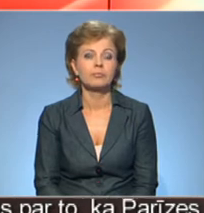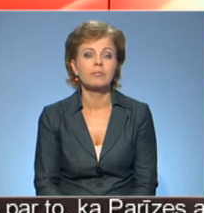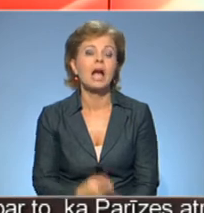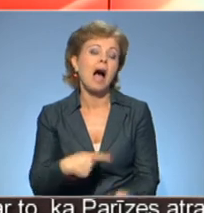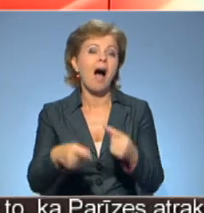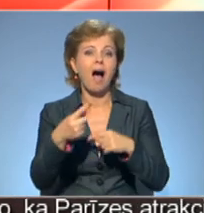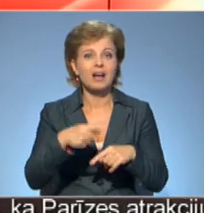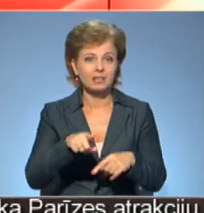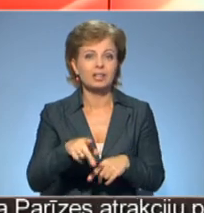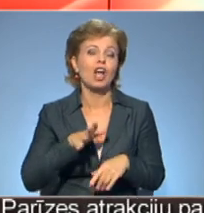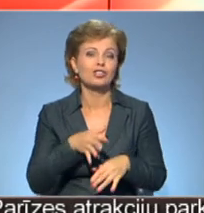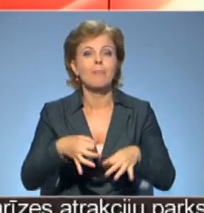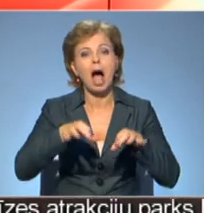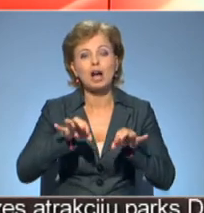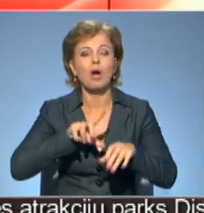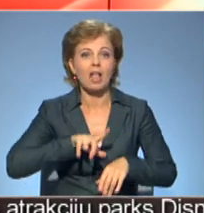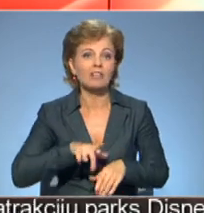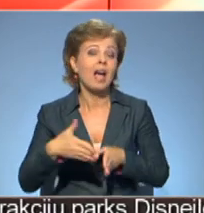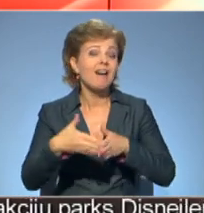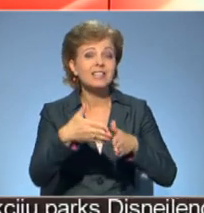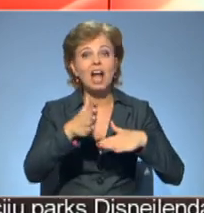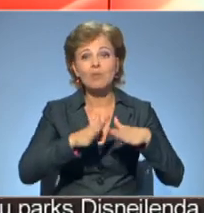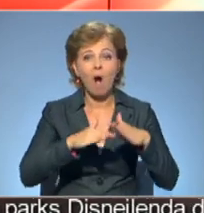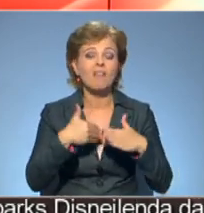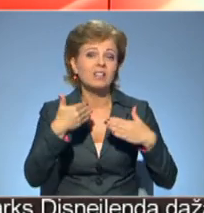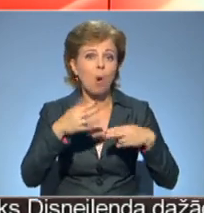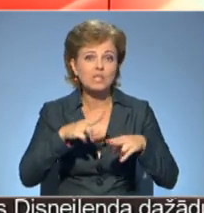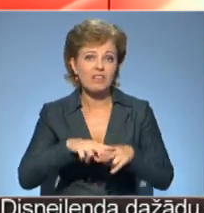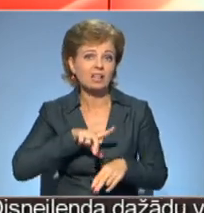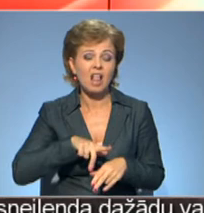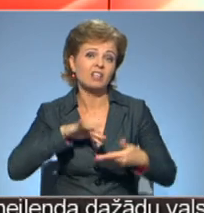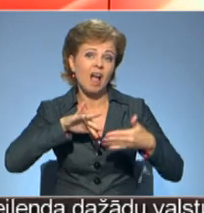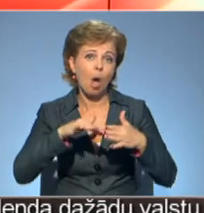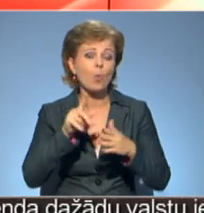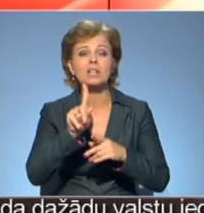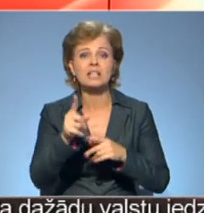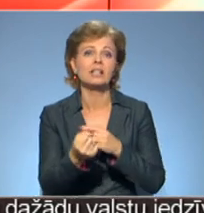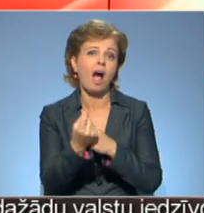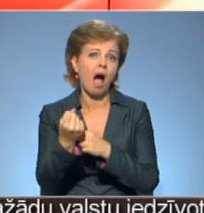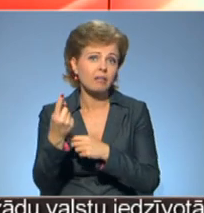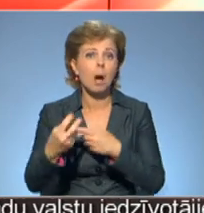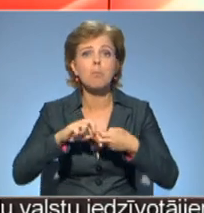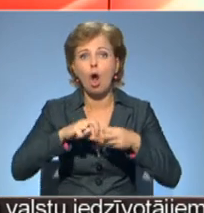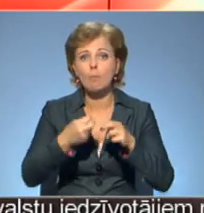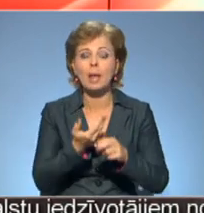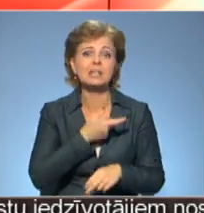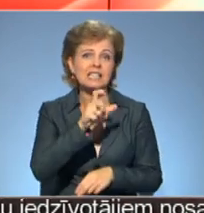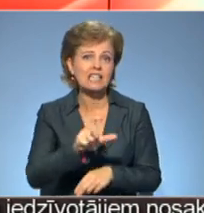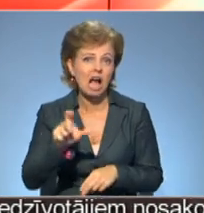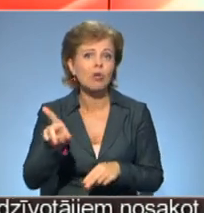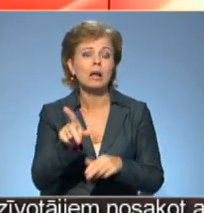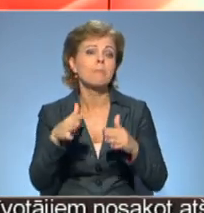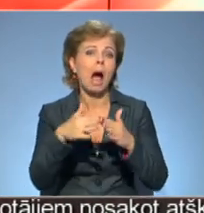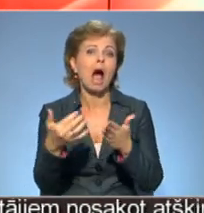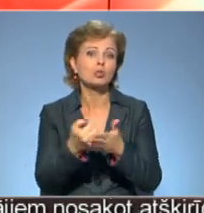Atgriežamies pie aktualitātiem Latvijā. Ceļa kvalitāte daudzieta. Laukos joprojām rada problēmas gan iedzīvotājiem, kuru mājas atrodas grānsa ceļa tūmā, gan